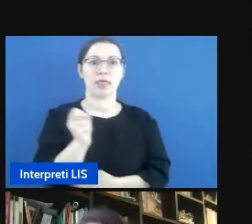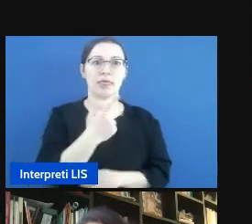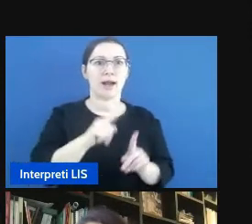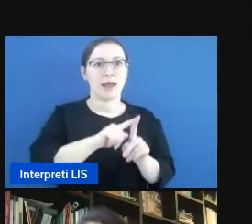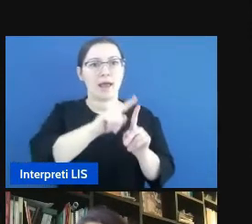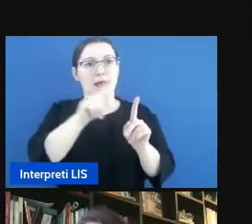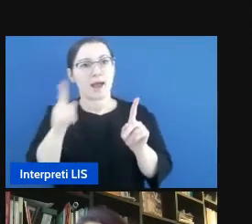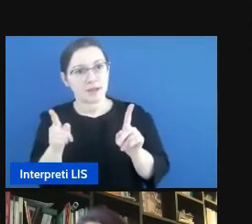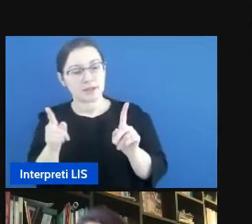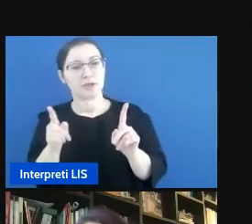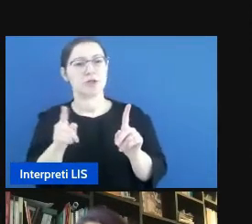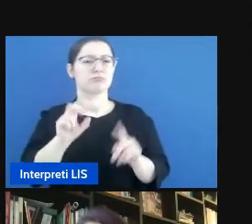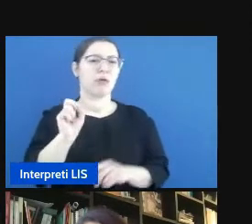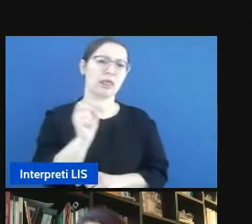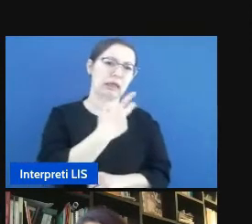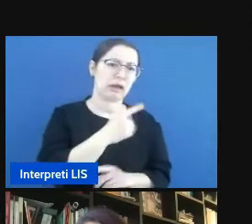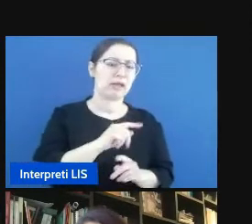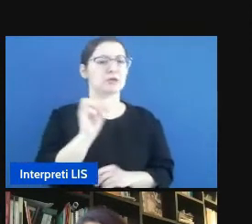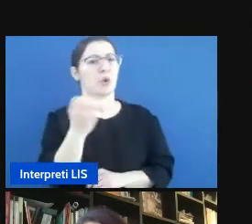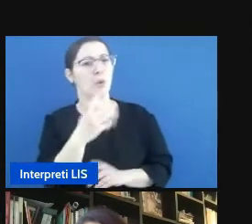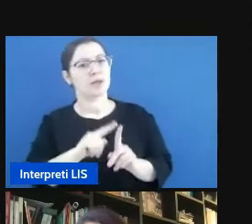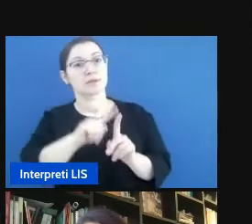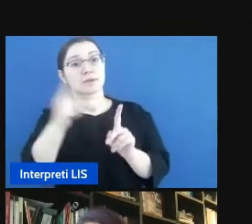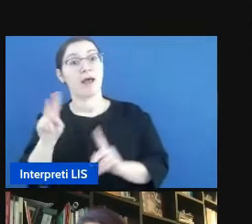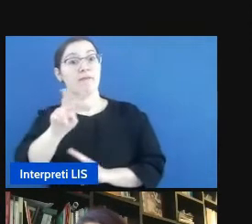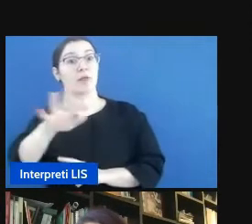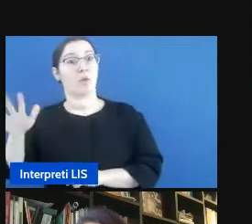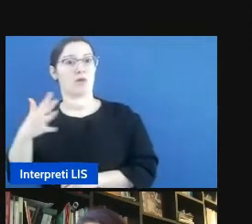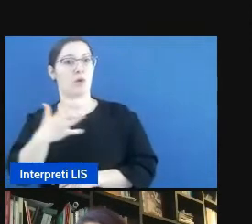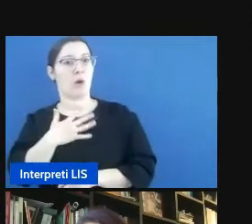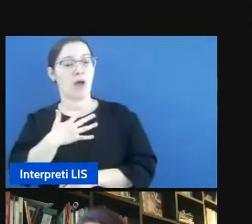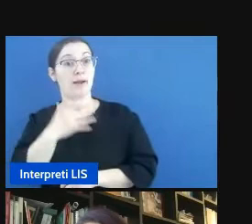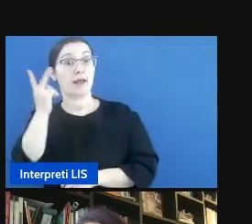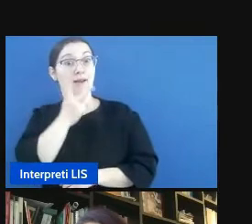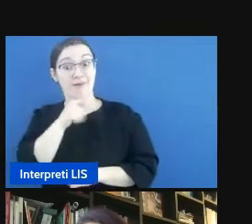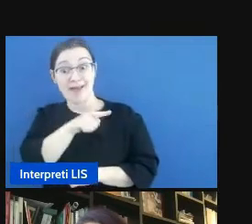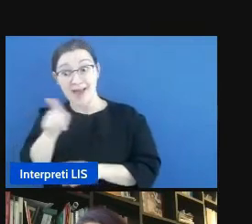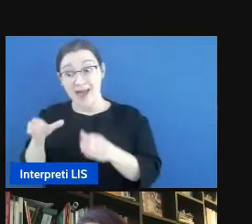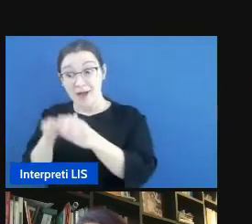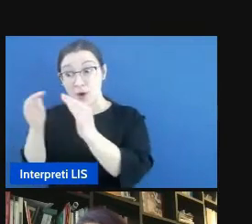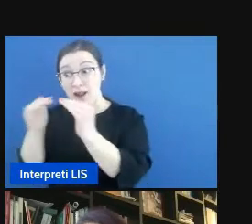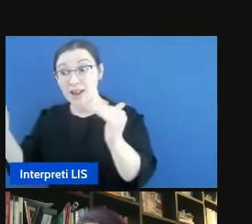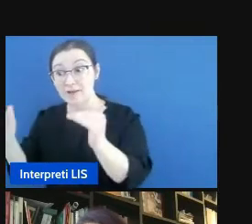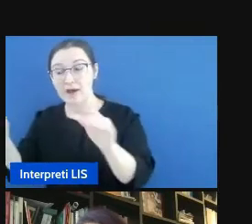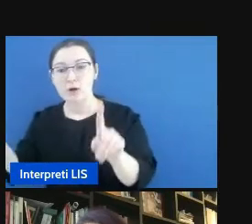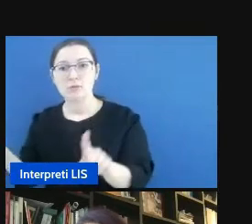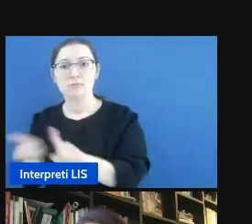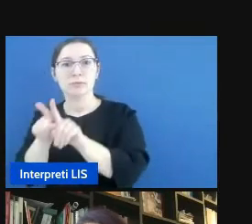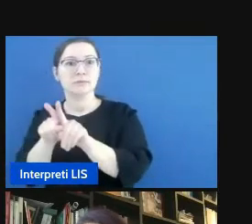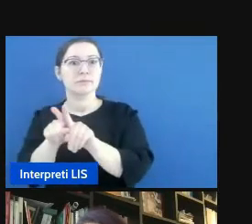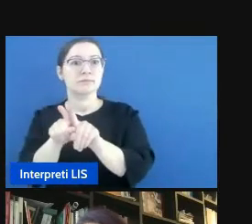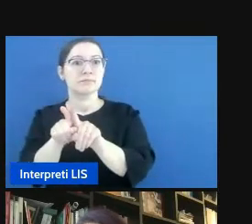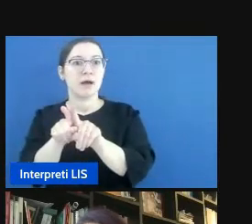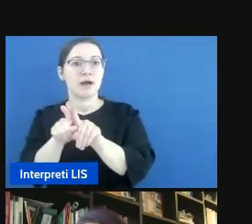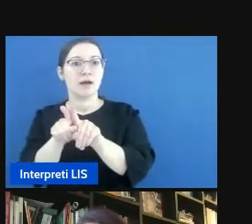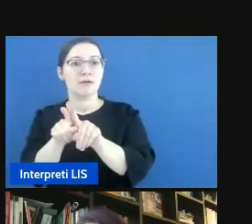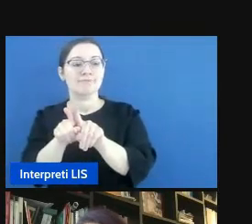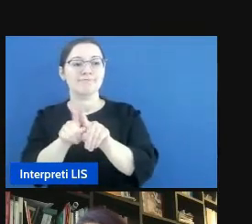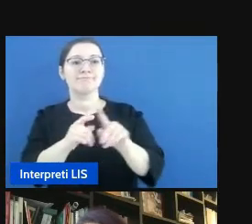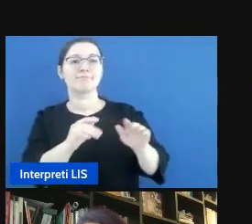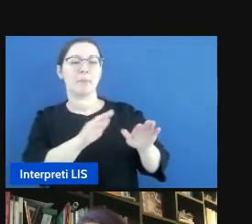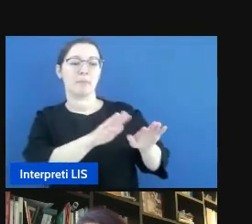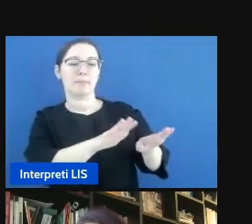anni avevano una prestazione comparabile a bambini di età inferiore ai tre anni e